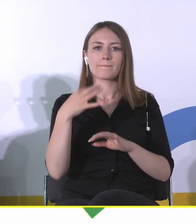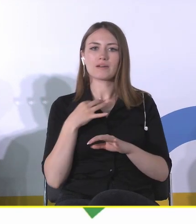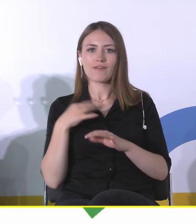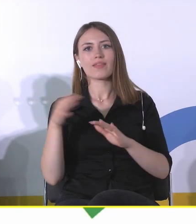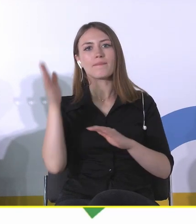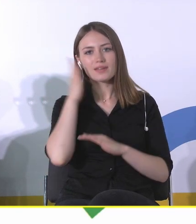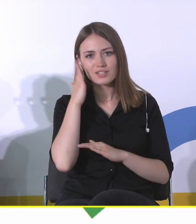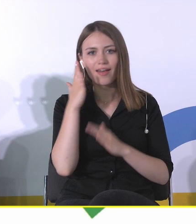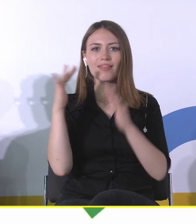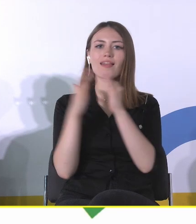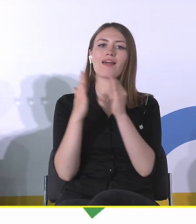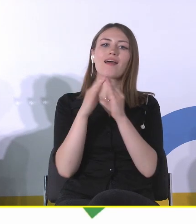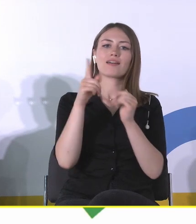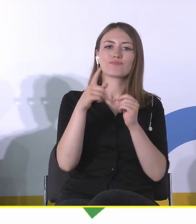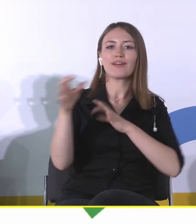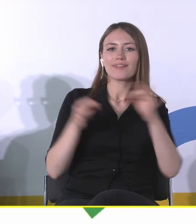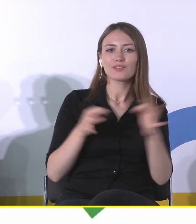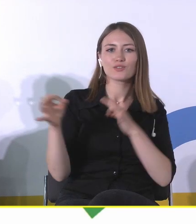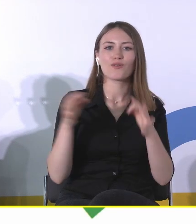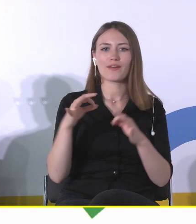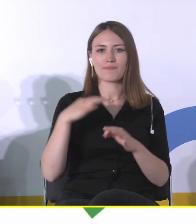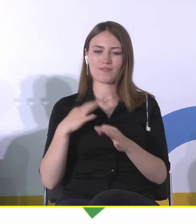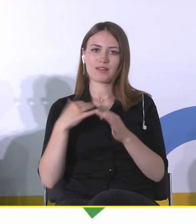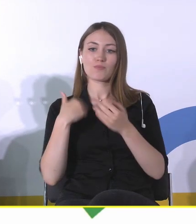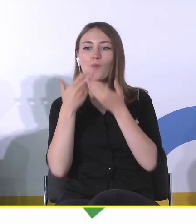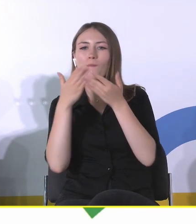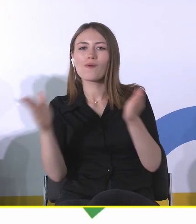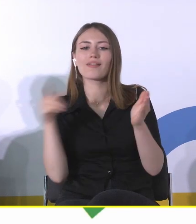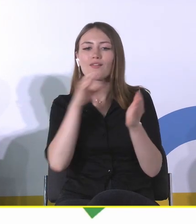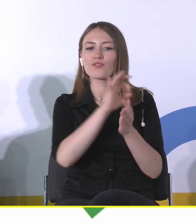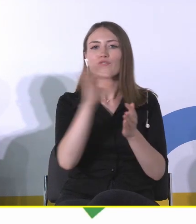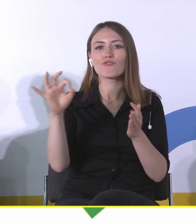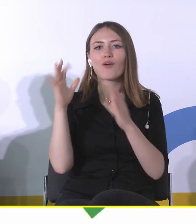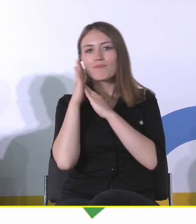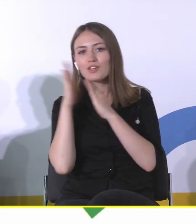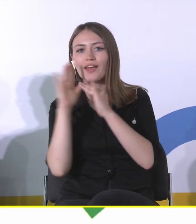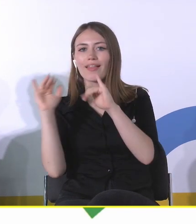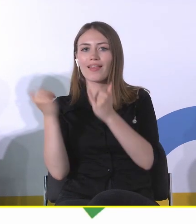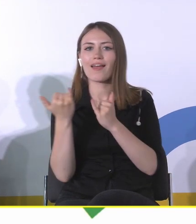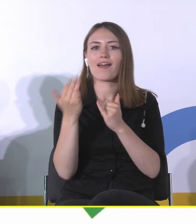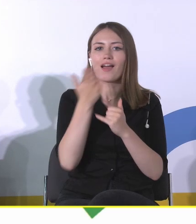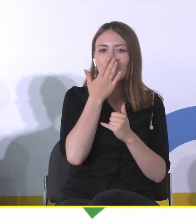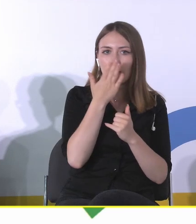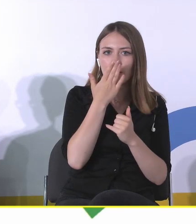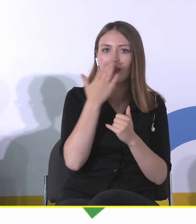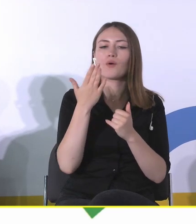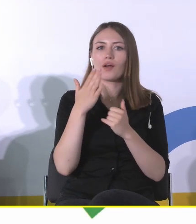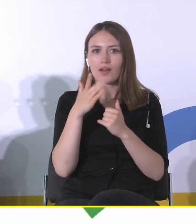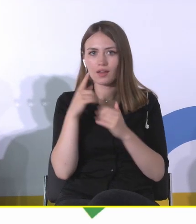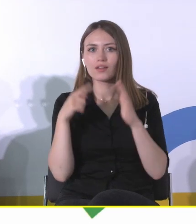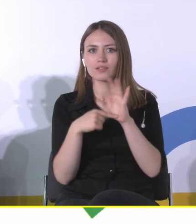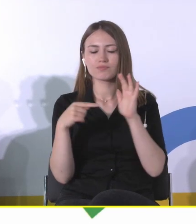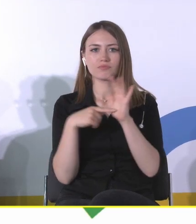się w trakcie tego festiwalu, pokazując mieszkania ludzi, że to są doświadczenia znacznie bardziej uniwersalne. To nie jest